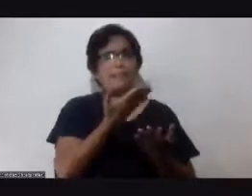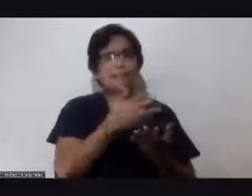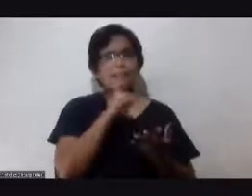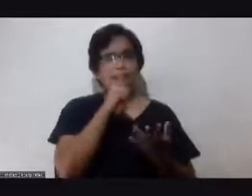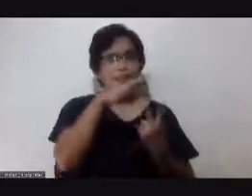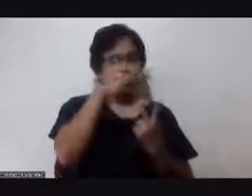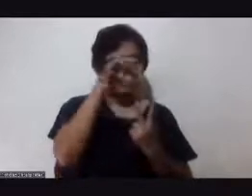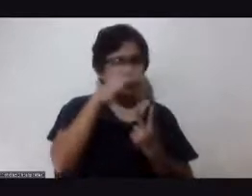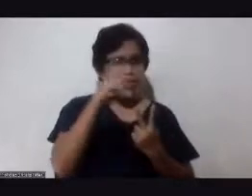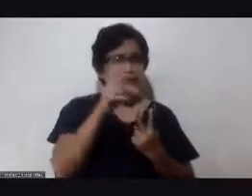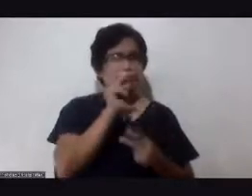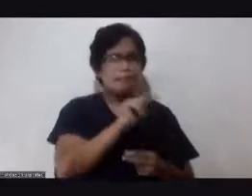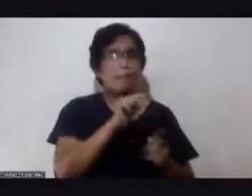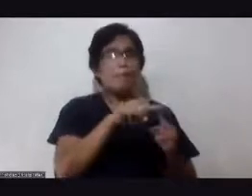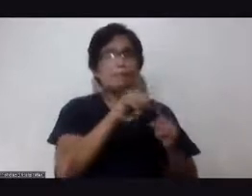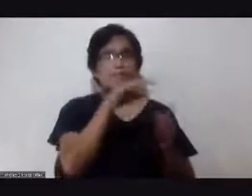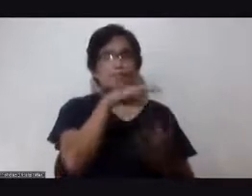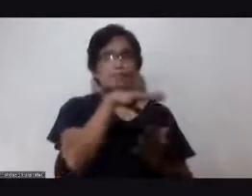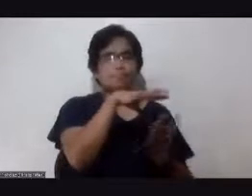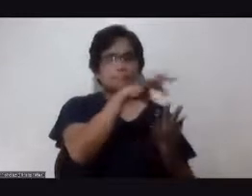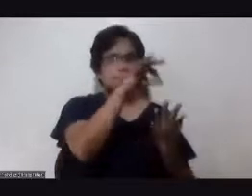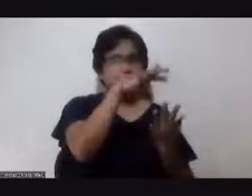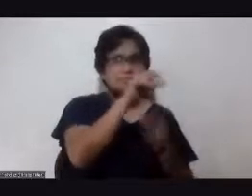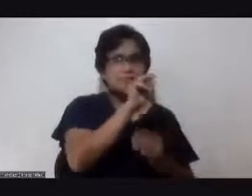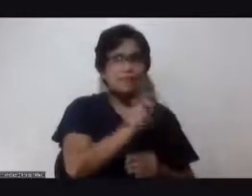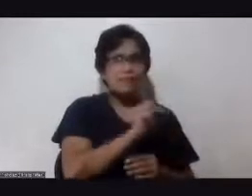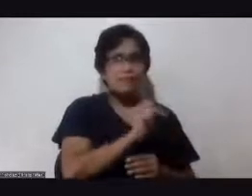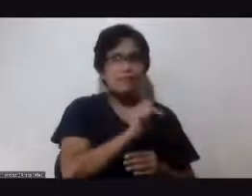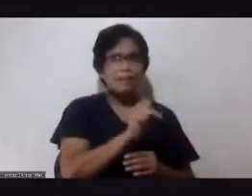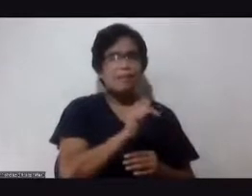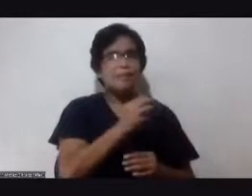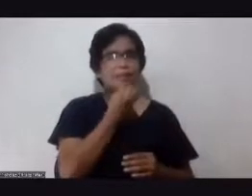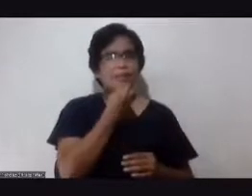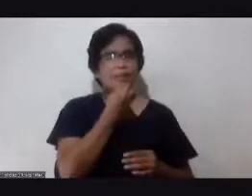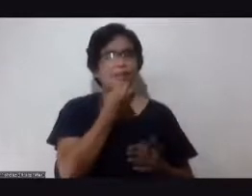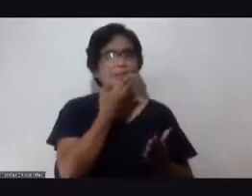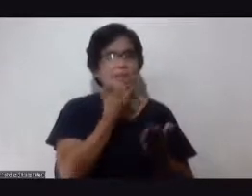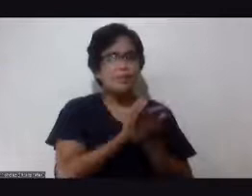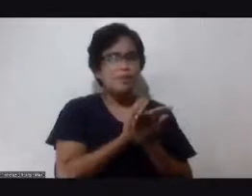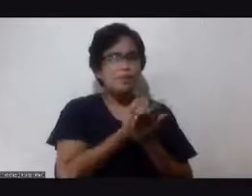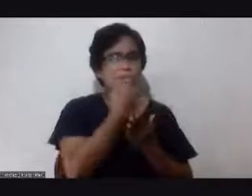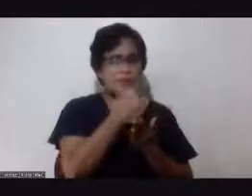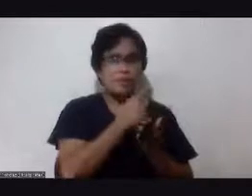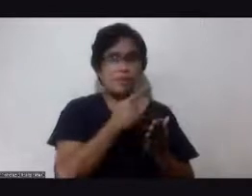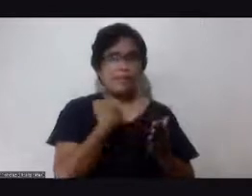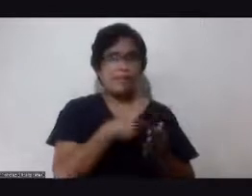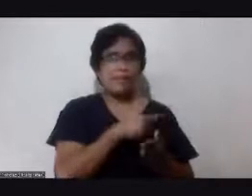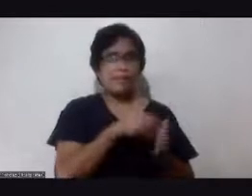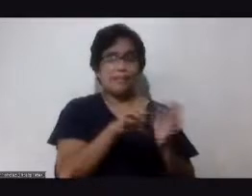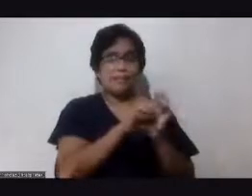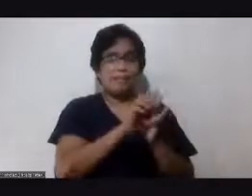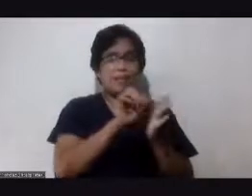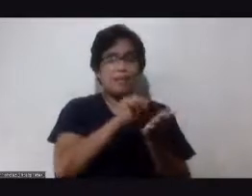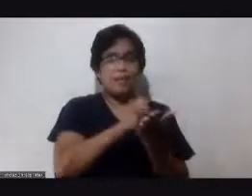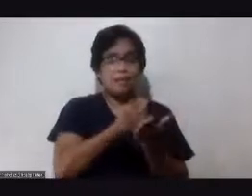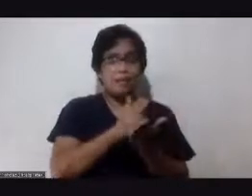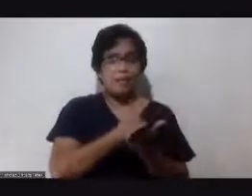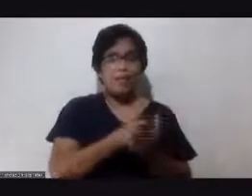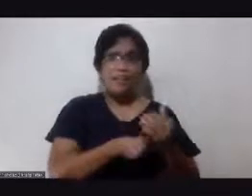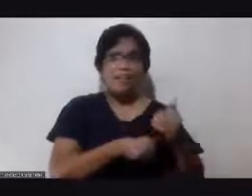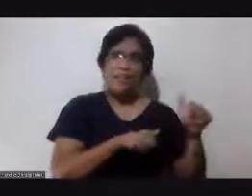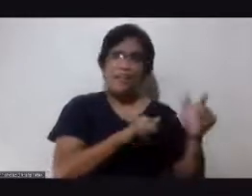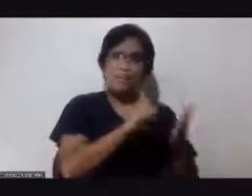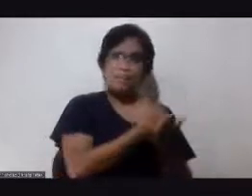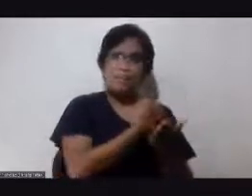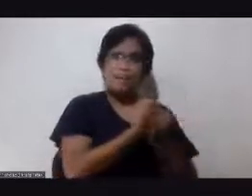yan pero piliin po natin yung pagkain na makakabuti sa atin di ba at binanggit mo kanina yung abokado mali ba sa abokado buddy